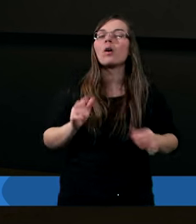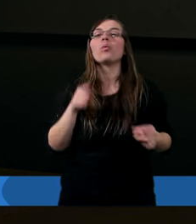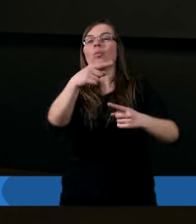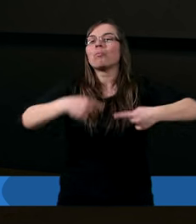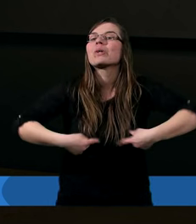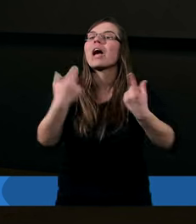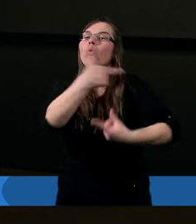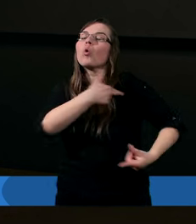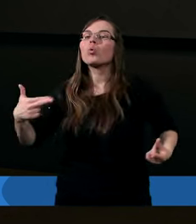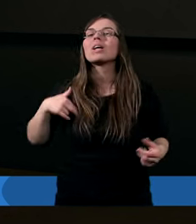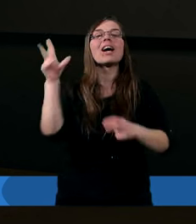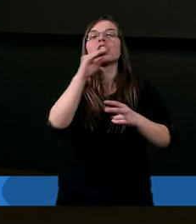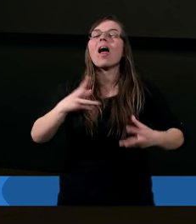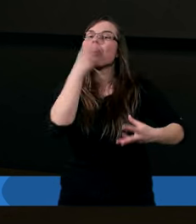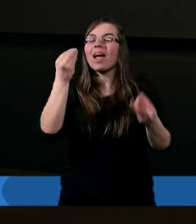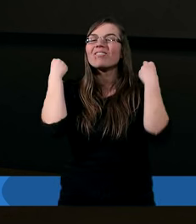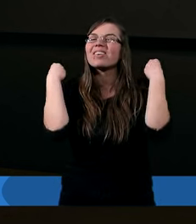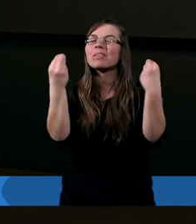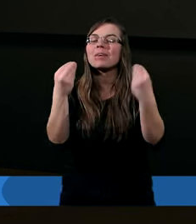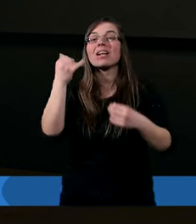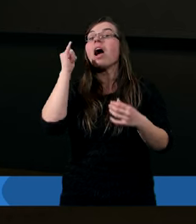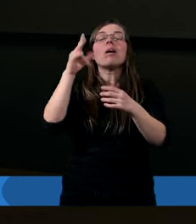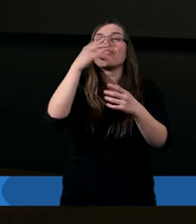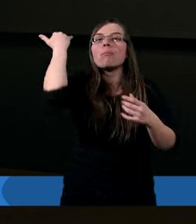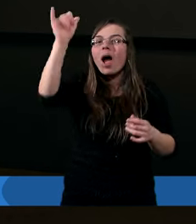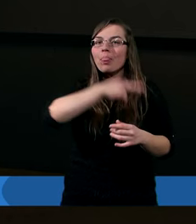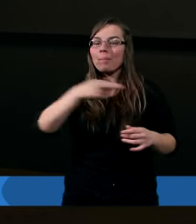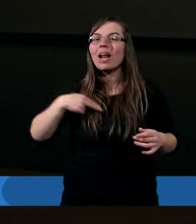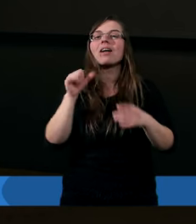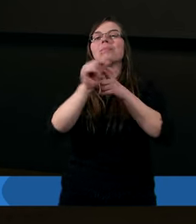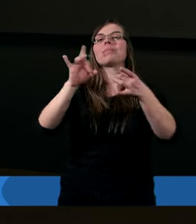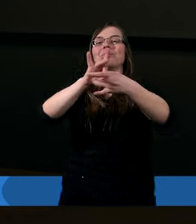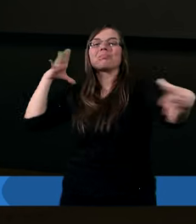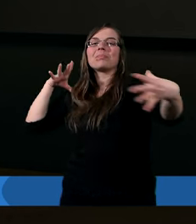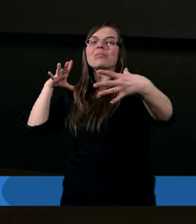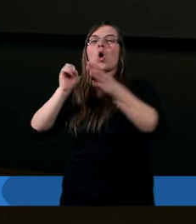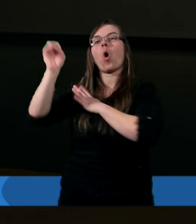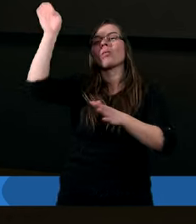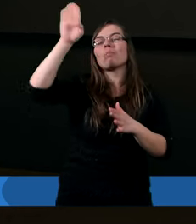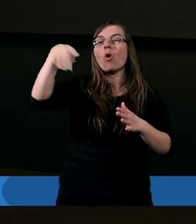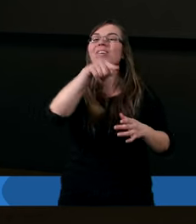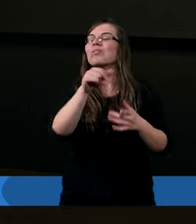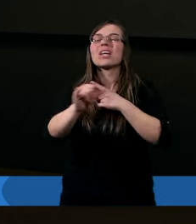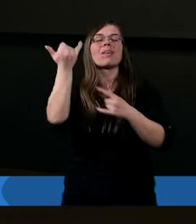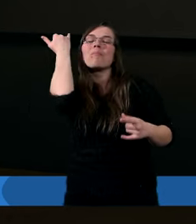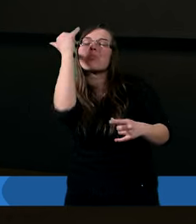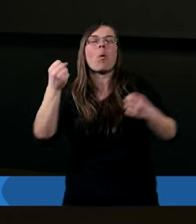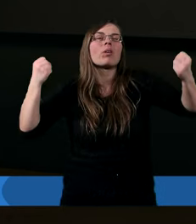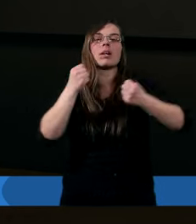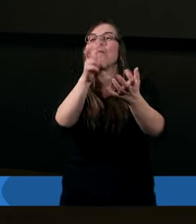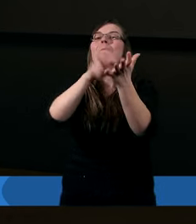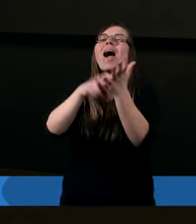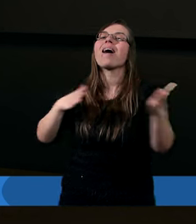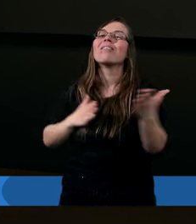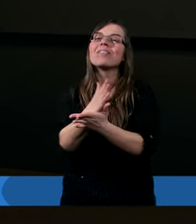Przekonuje nas, że największym naszym błędem jest oderwanie się od Niego. Brak zaufania do Niego,